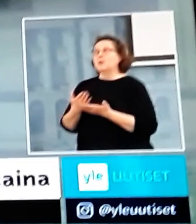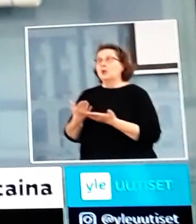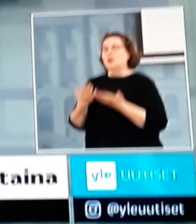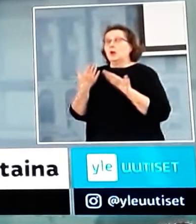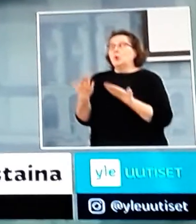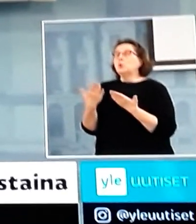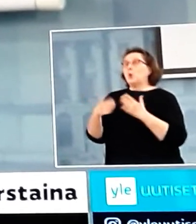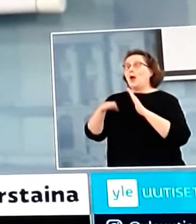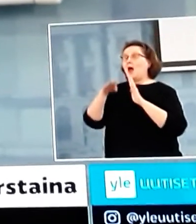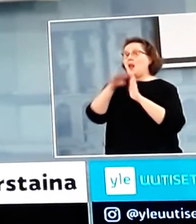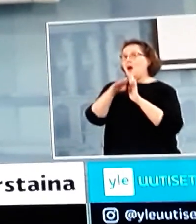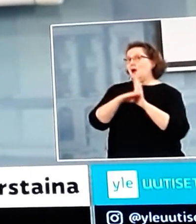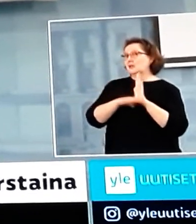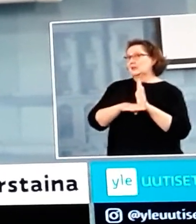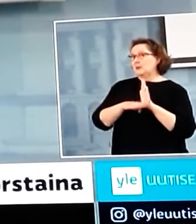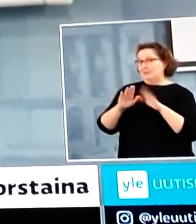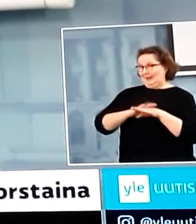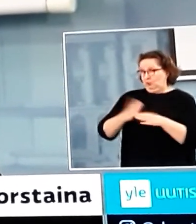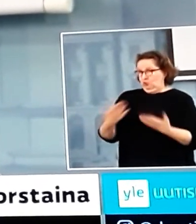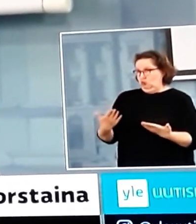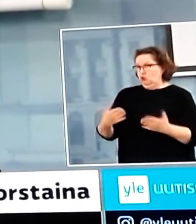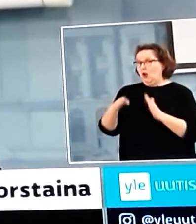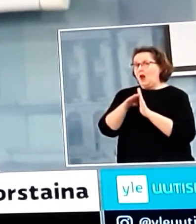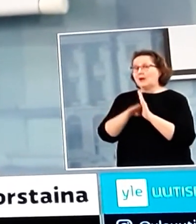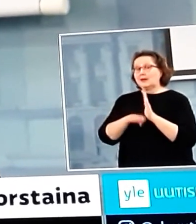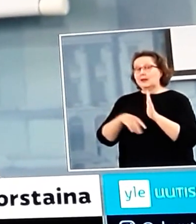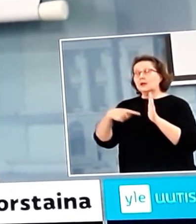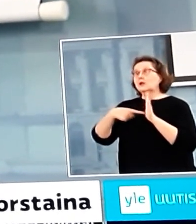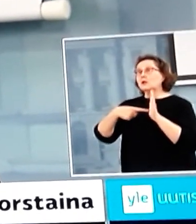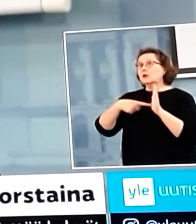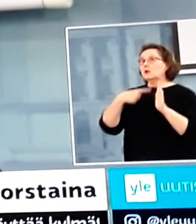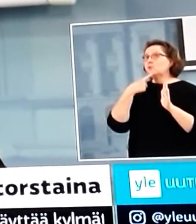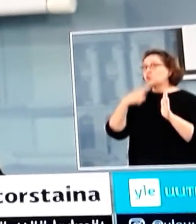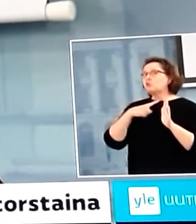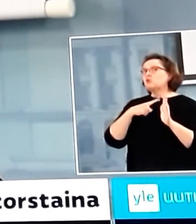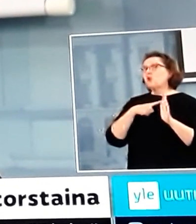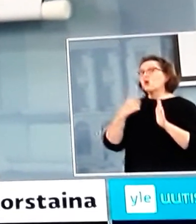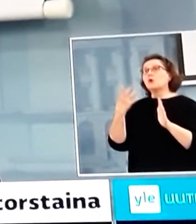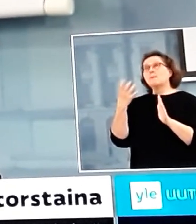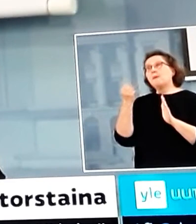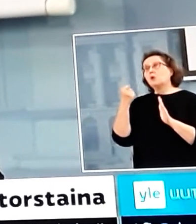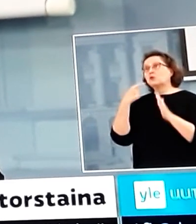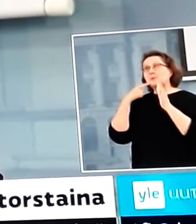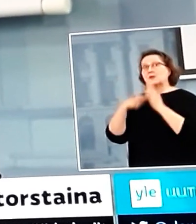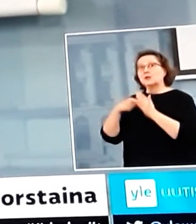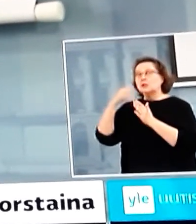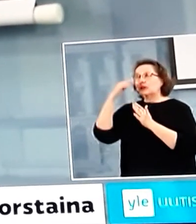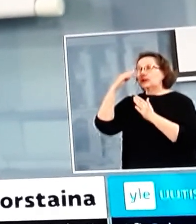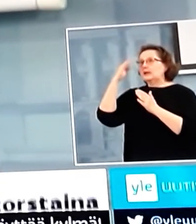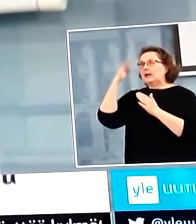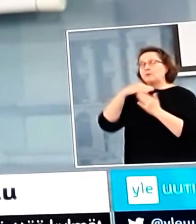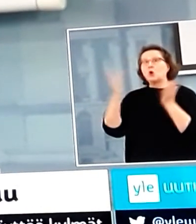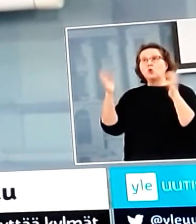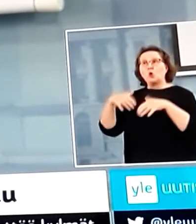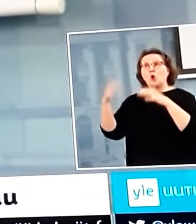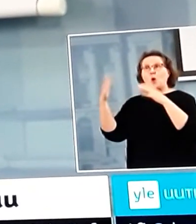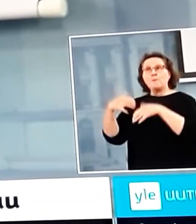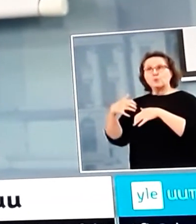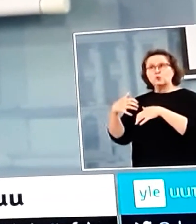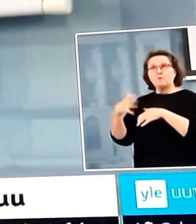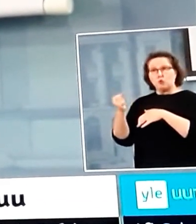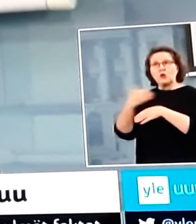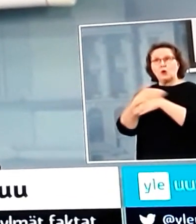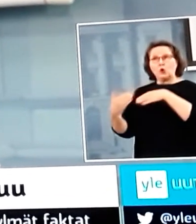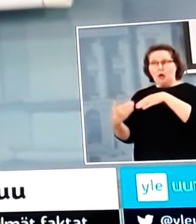lainsäädännön ja käytössä olevan lainsäädännön nojalla mahdollista esimerkiksi rajoittaa ihmisten kokoontumista yli kymmenen henkilön